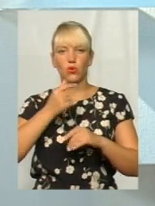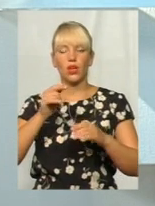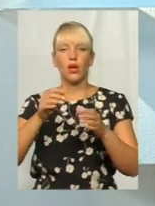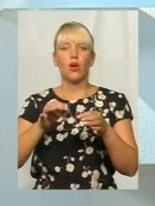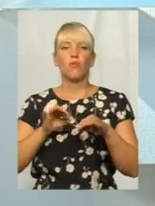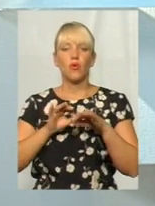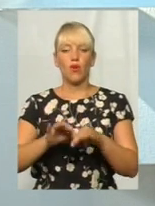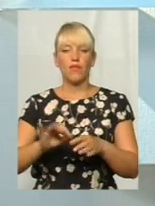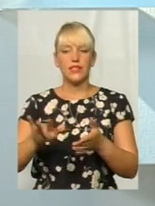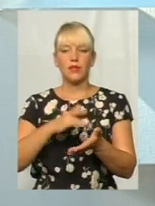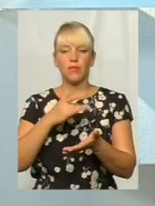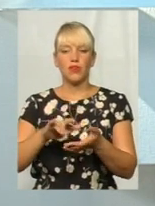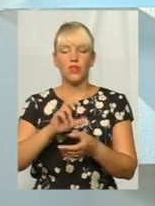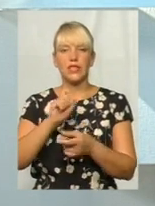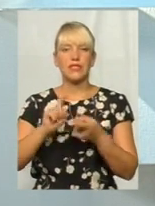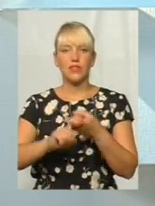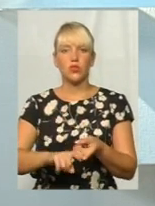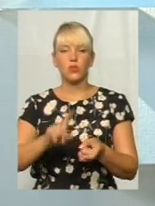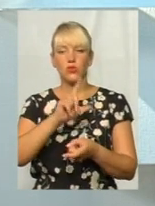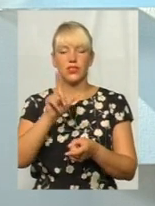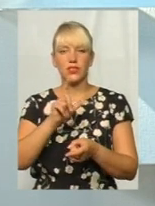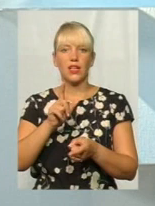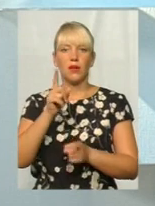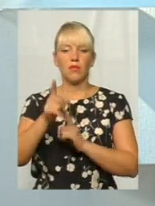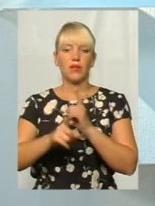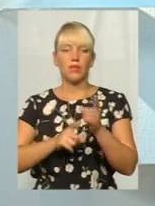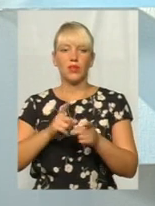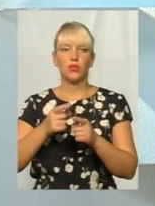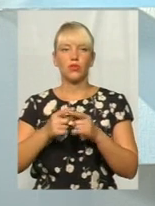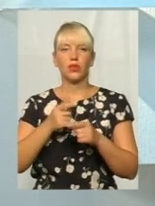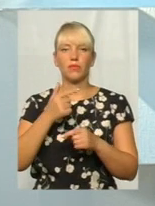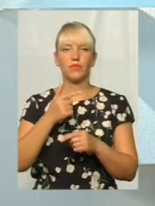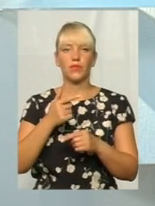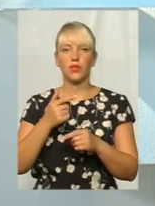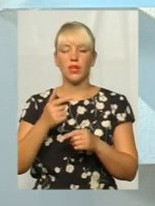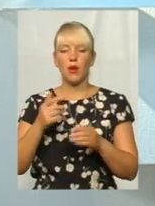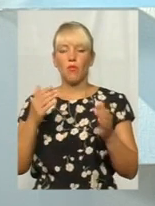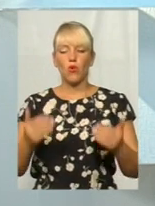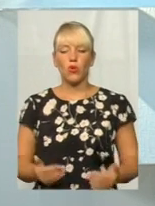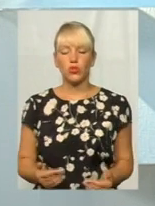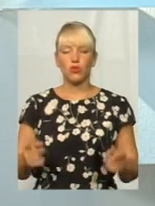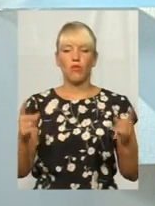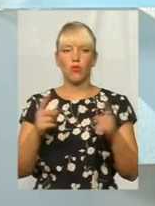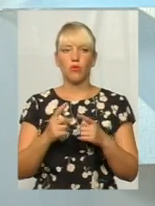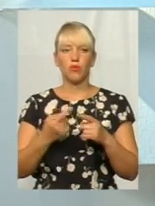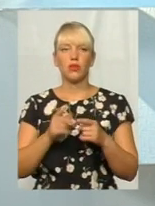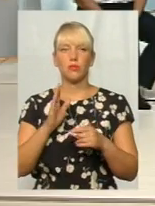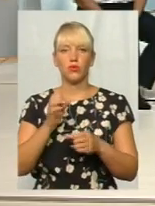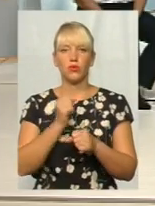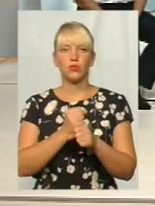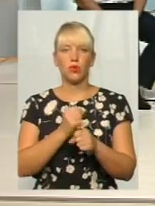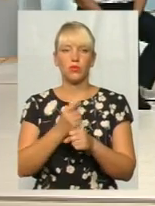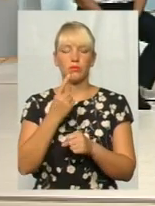'язку із зміною прожиткового мінімуму, той, який на початку року передбачався з 1 грудня, а буде він зроблений з 1 жовтня.